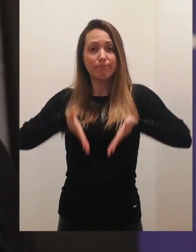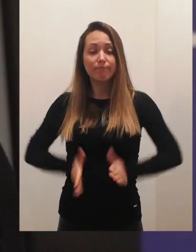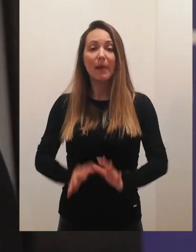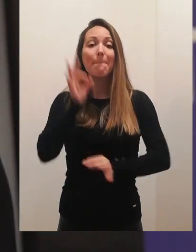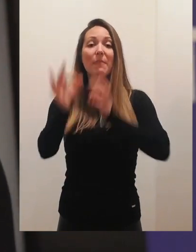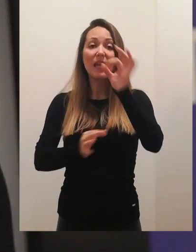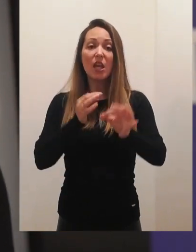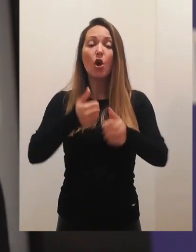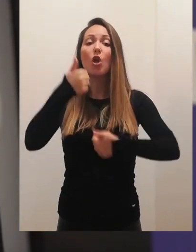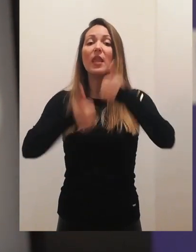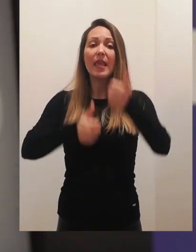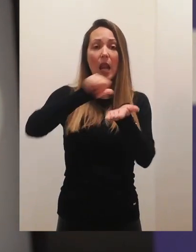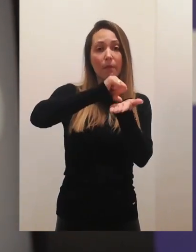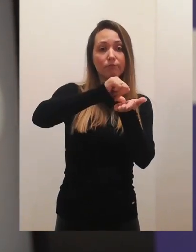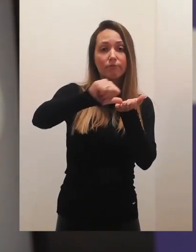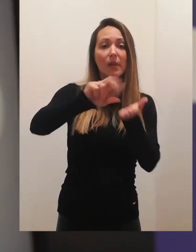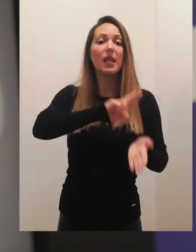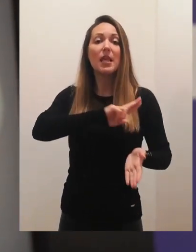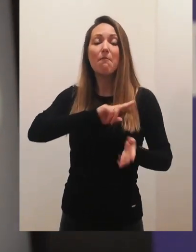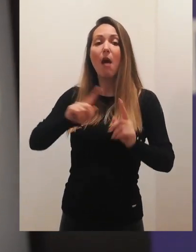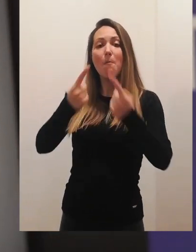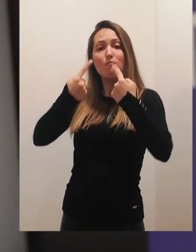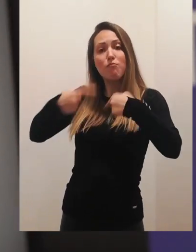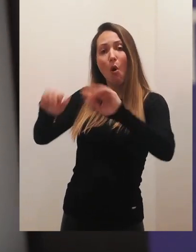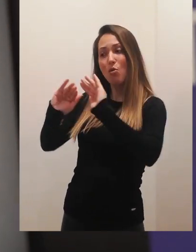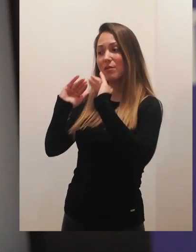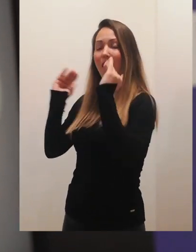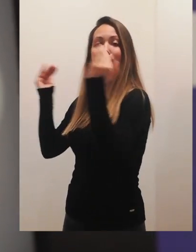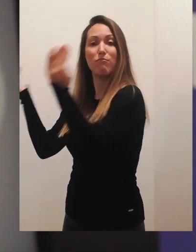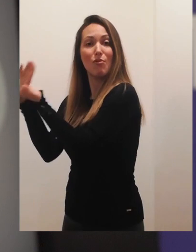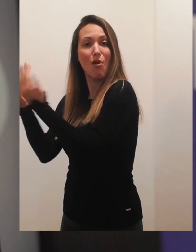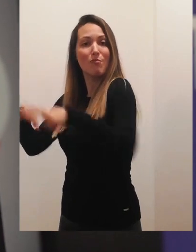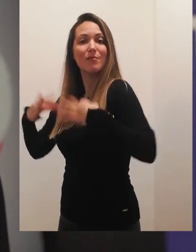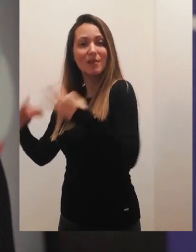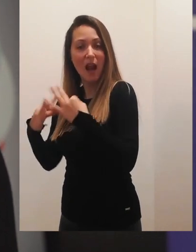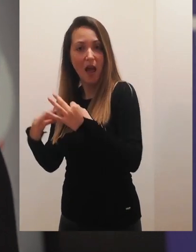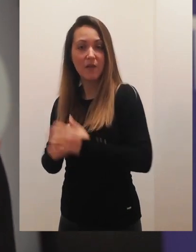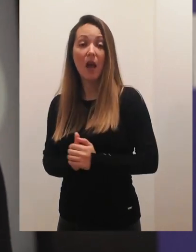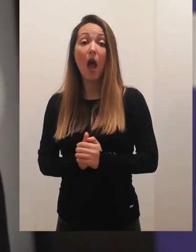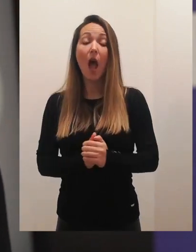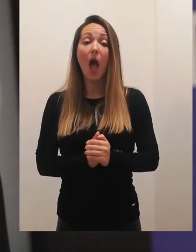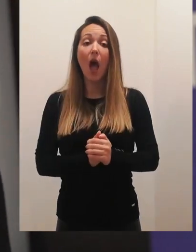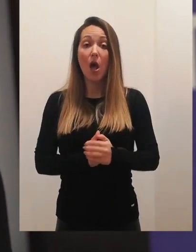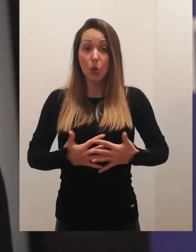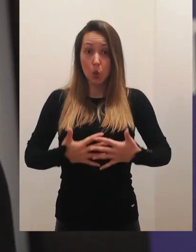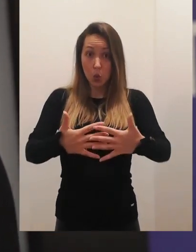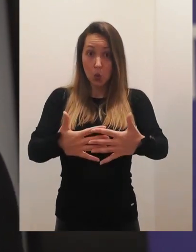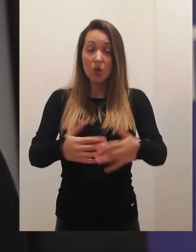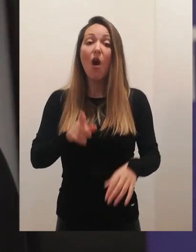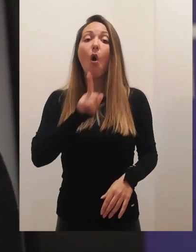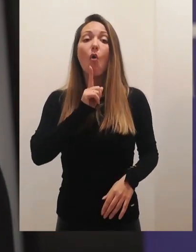na ulicarskom među, su potpuno odvojene, imaju svoje bokseve gdje se vrži normaln makušarski pristup, a